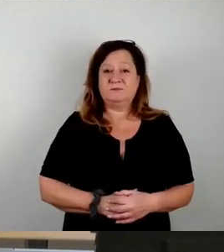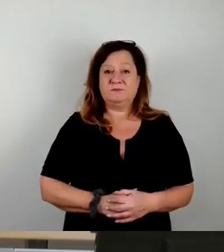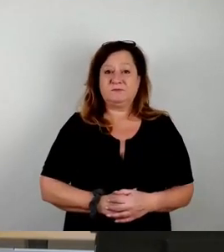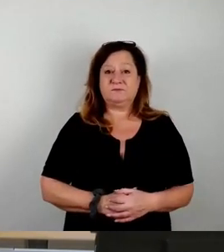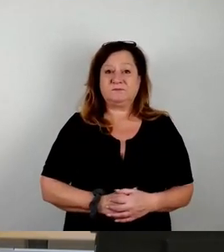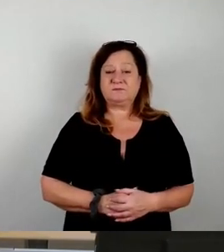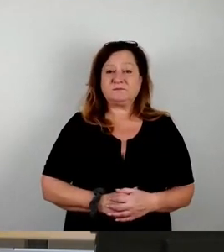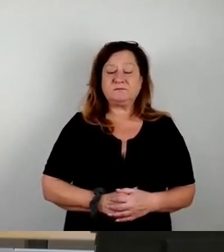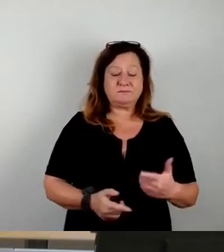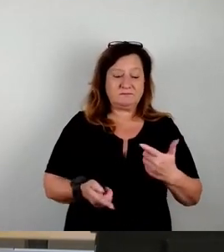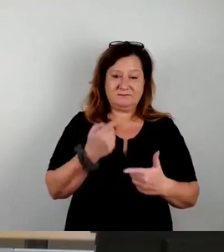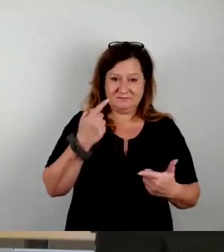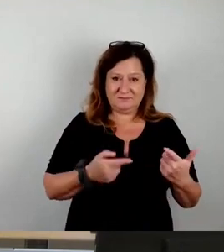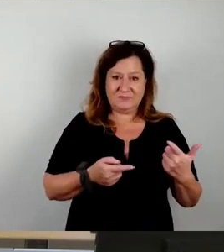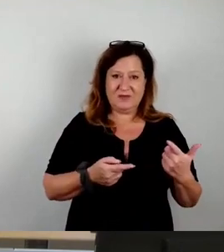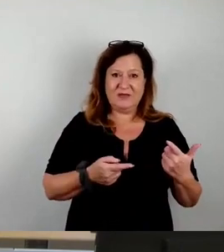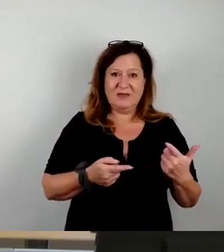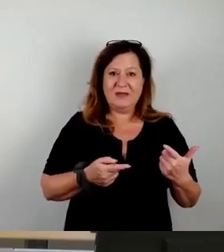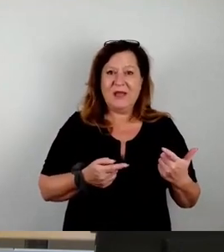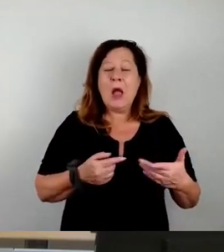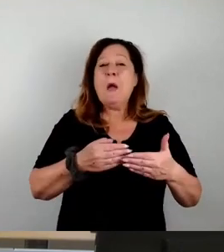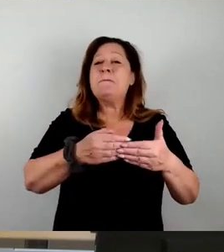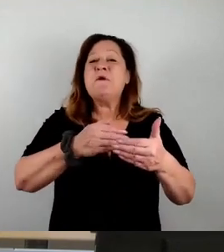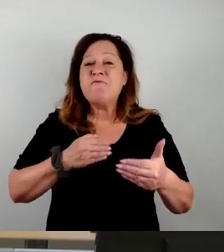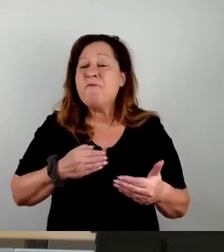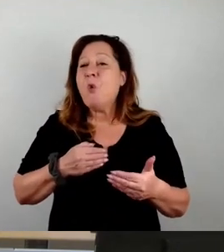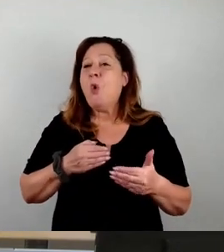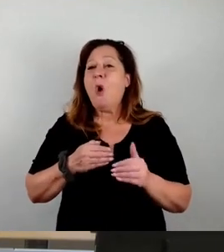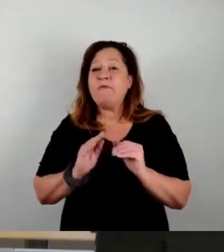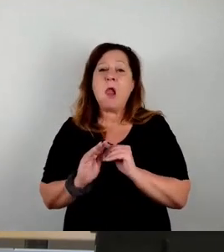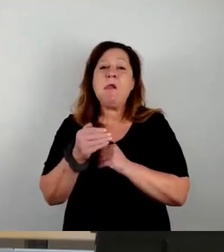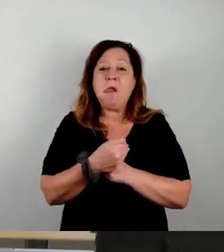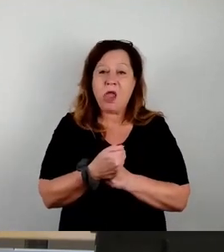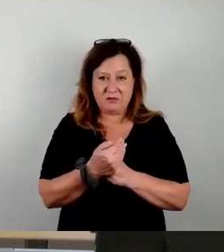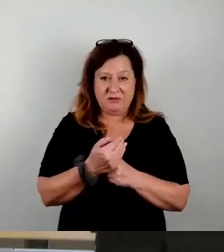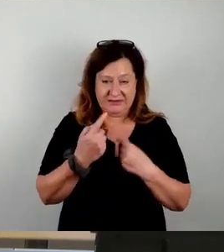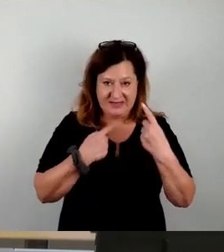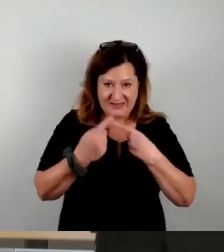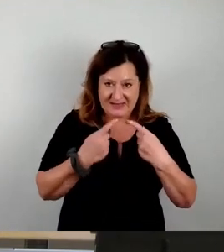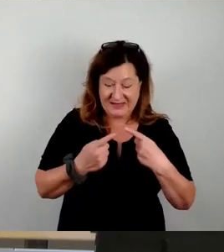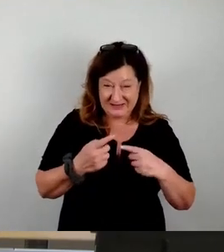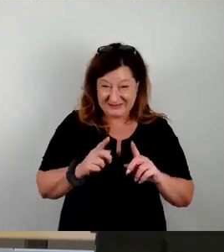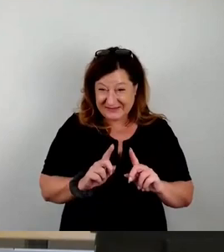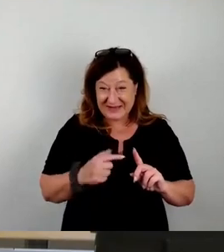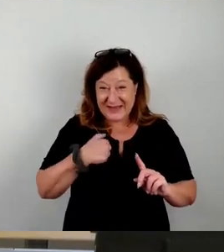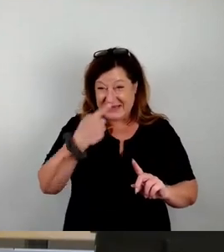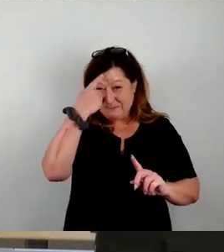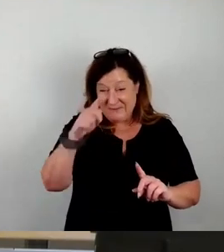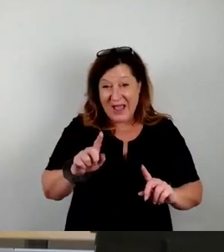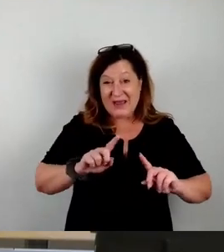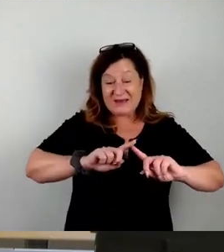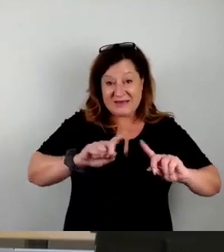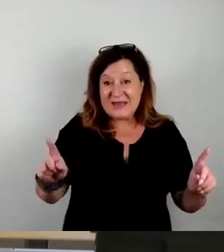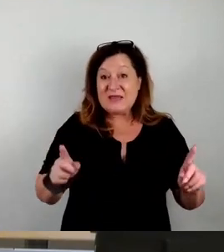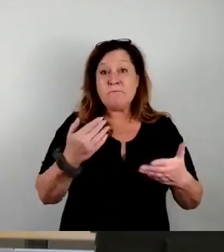Zweite auch, bevor Legendenbildung hier kommt, es geht nicht darum, wenn ich jetzt eine Vergabe mache,